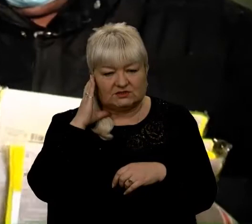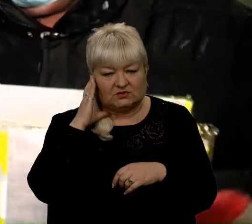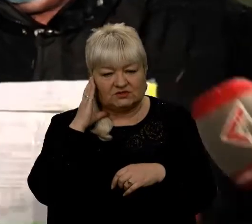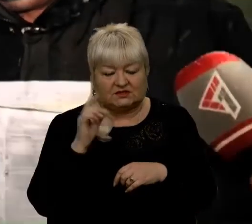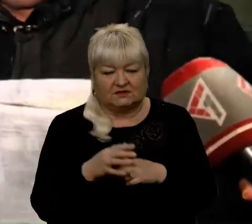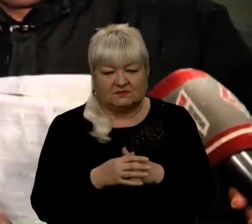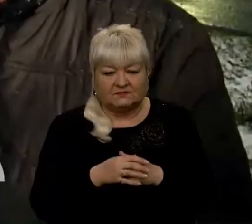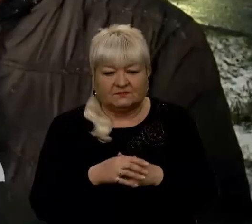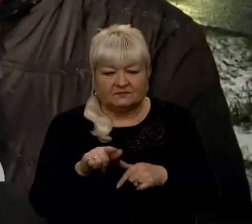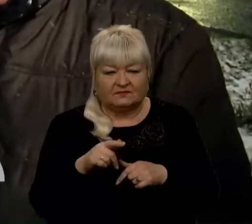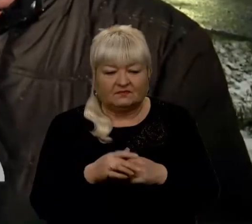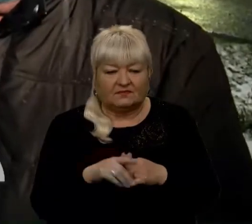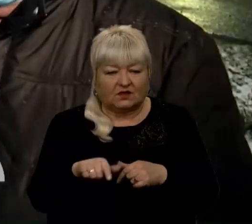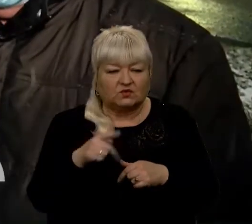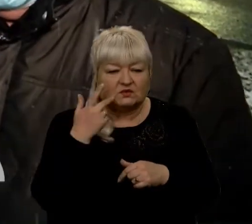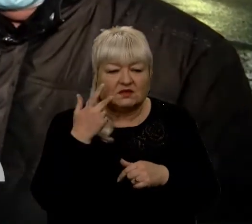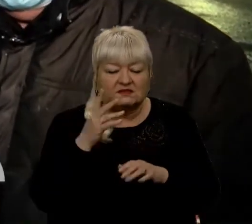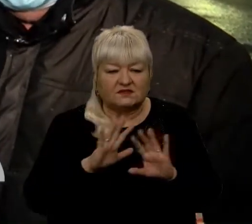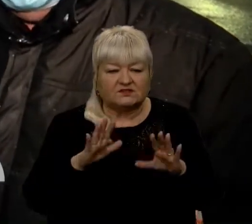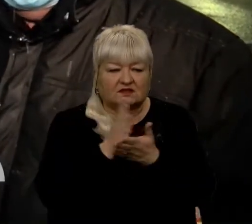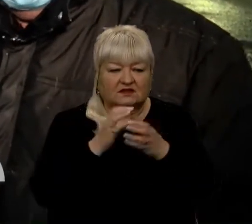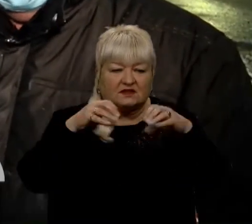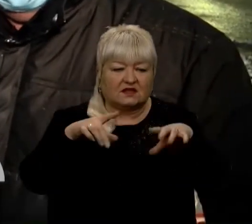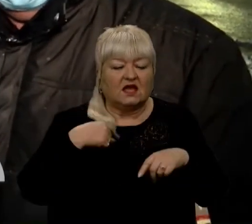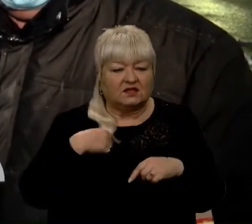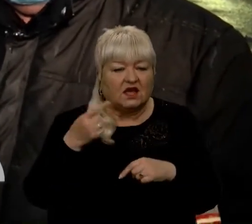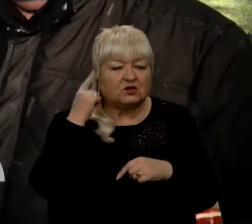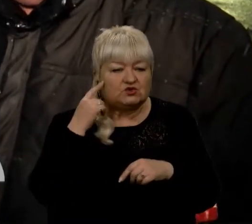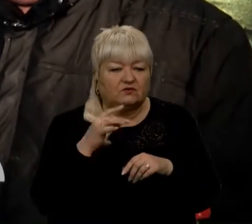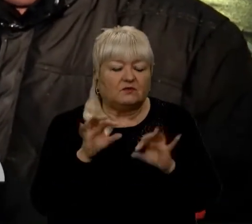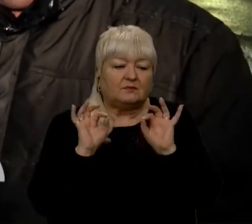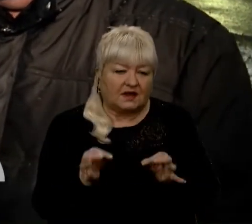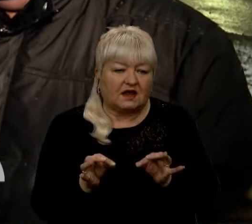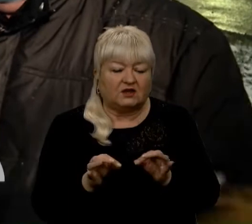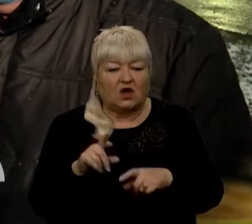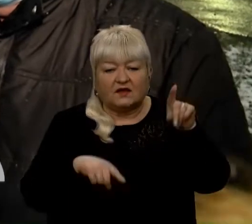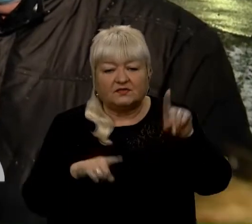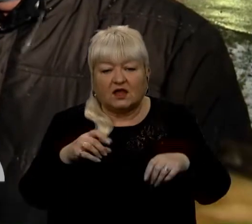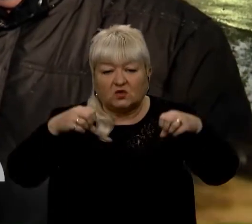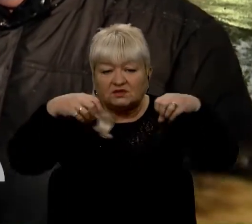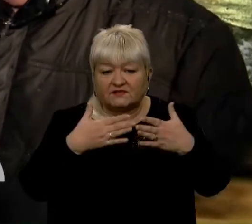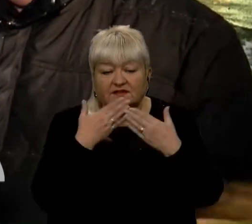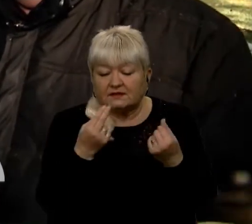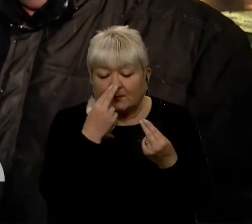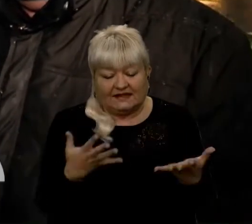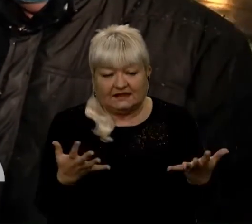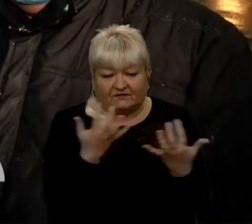завжди ліхтарі гарякі. Я чув до акції, в принципі, правильно. Тому що деколи, як не світиться, то і не видно.